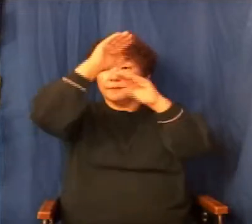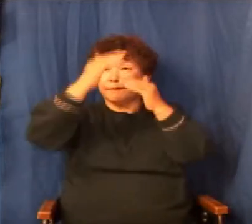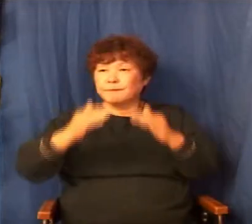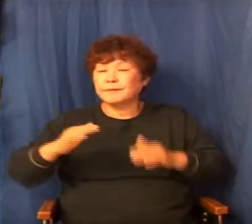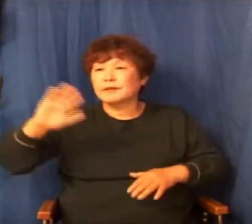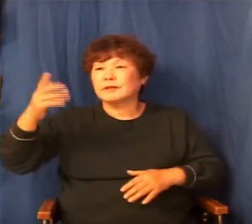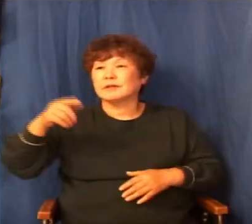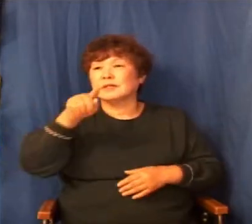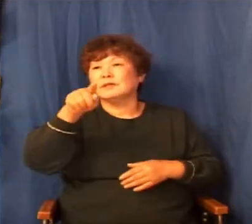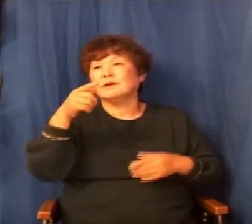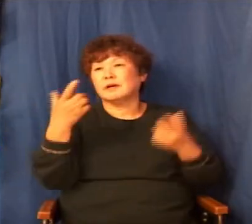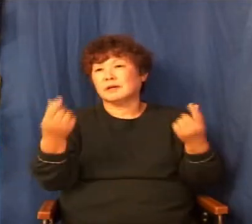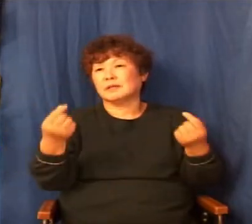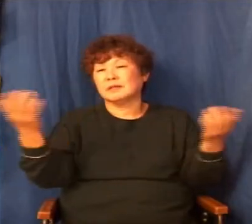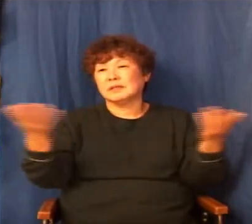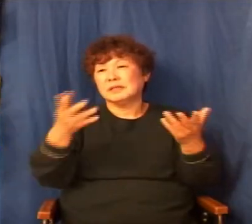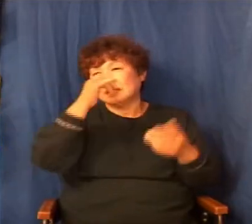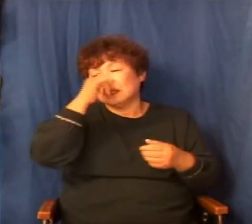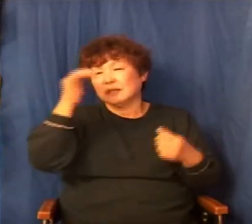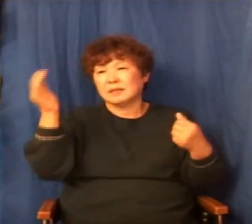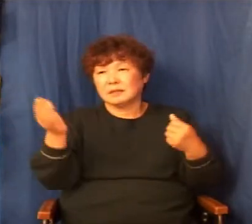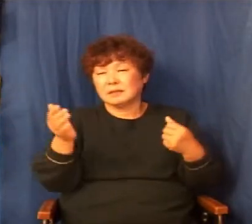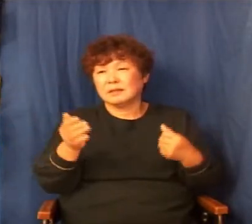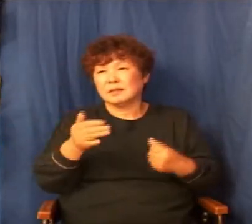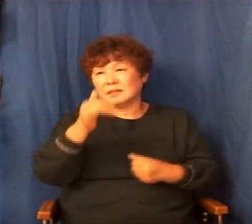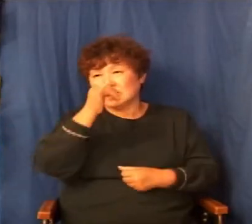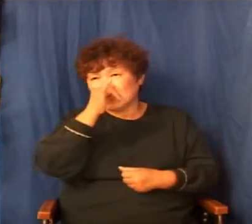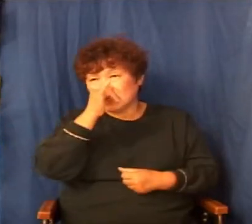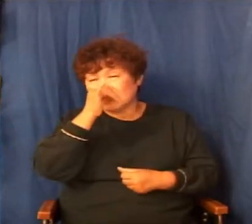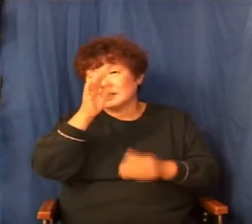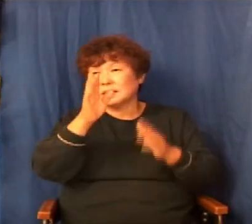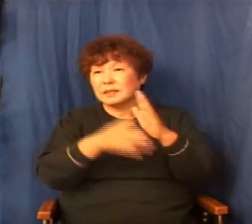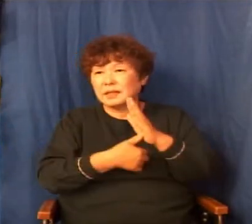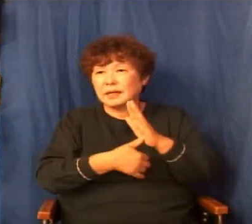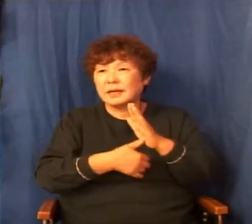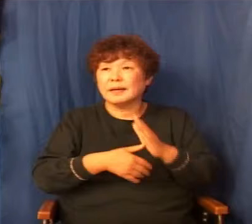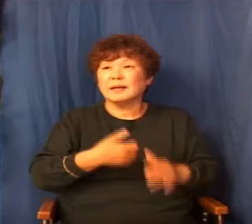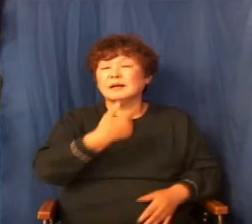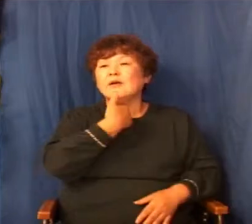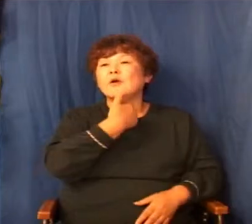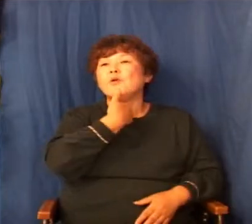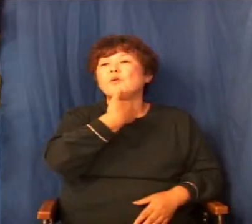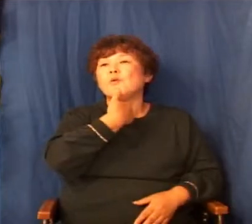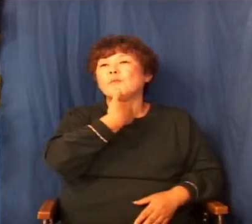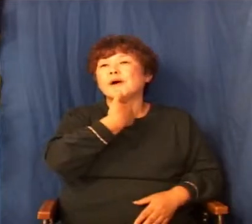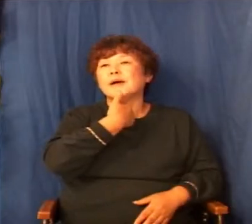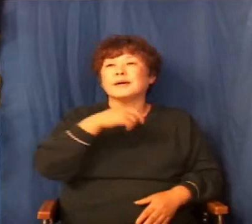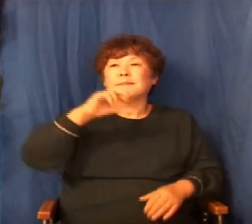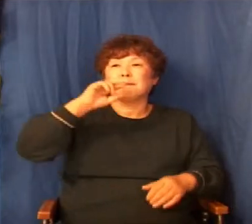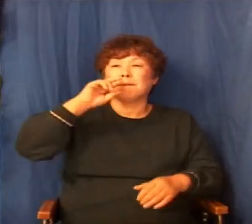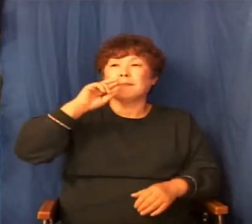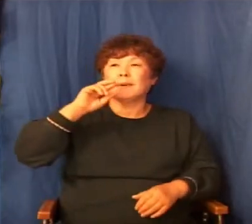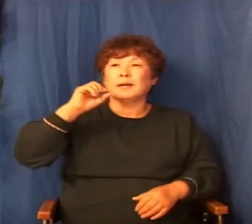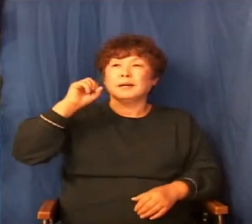다윗을 로마에 갔을 때 계속해서 지원할 수 있는 그런 사람들이 세워진 겁니다